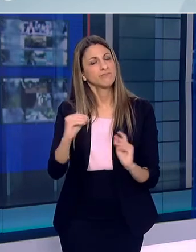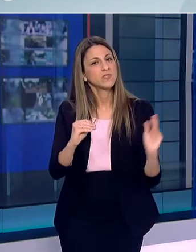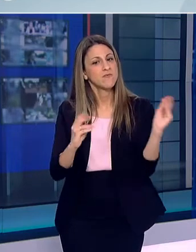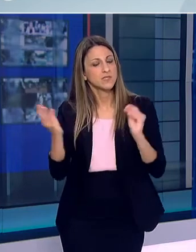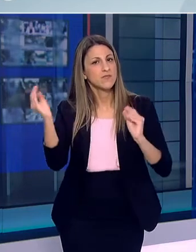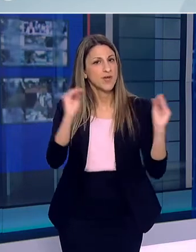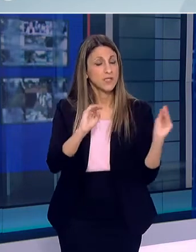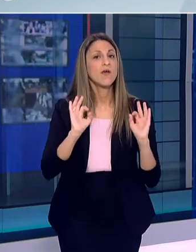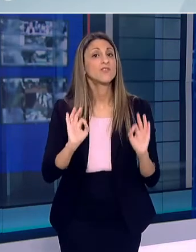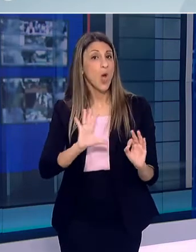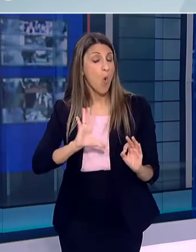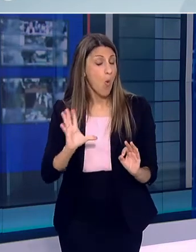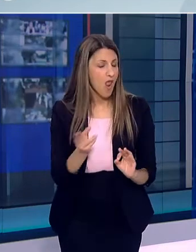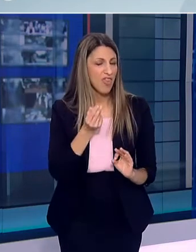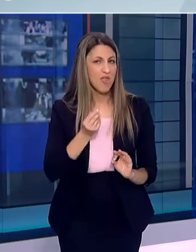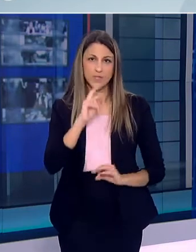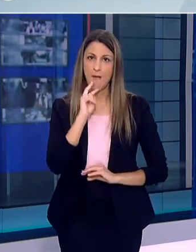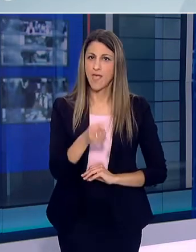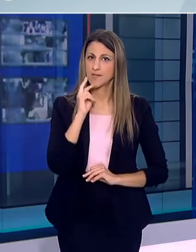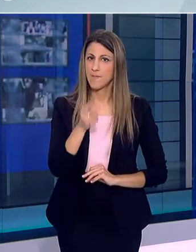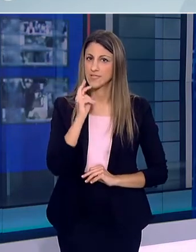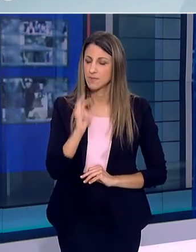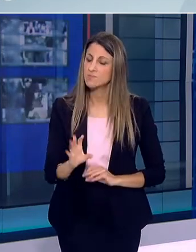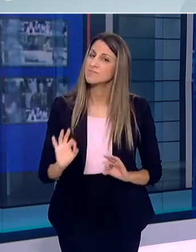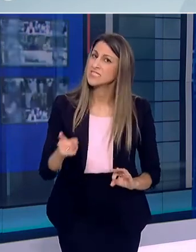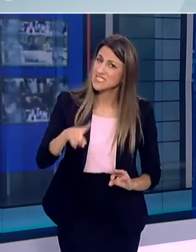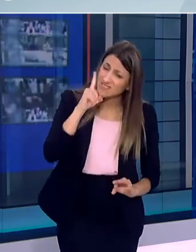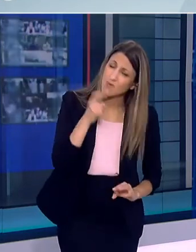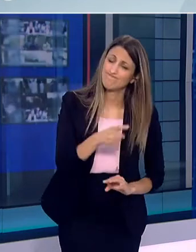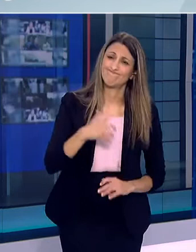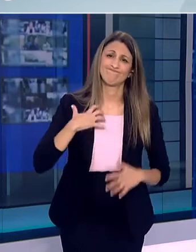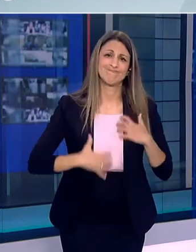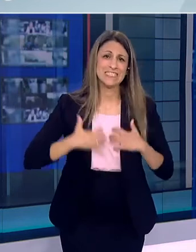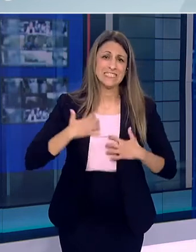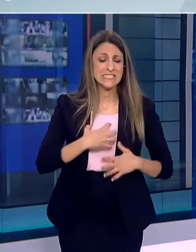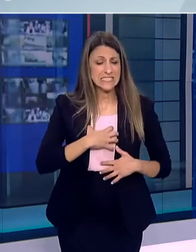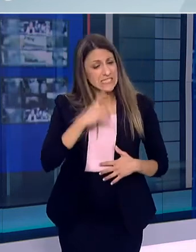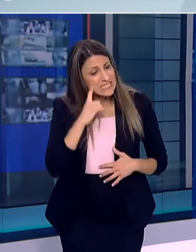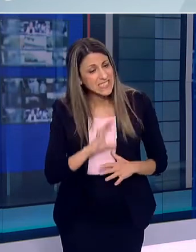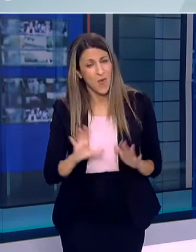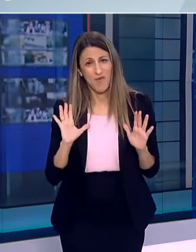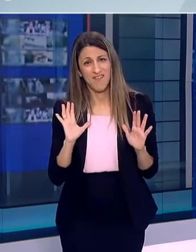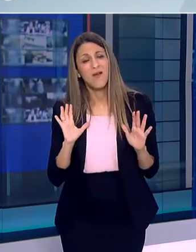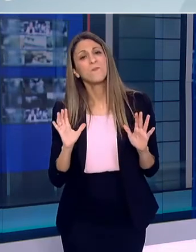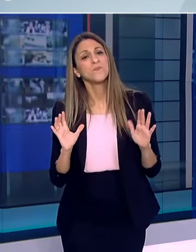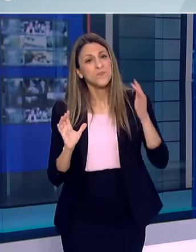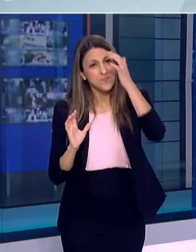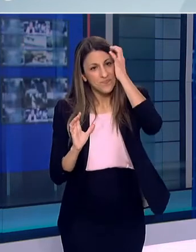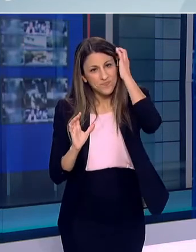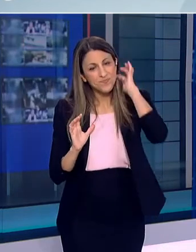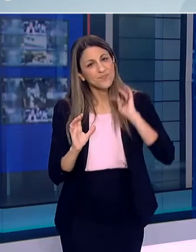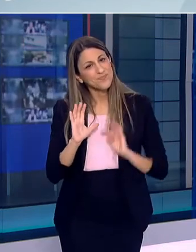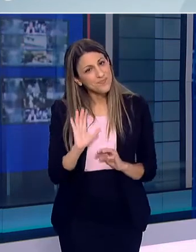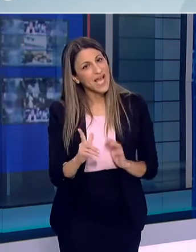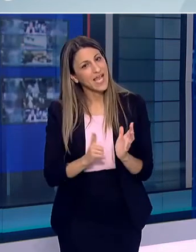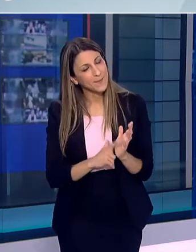όλα αυτά τα ζητήματα θα απαντηθούν Είναι εύλογη η αγωνία και οι ερωτήσεις της αγαπητής δημοσιογράφου Όμως θα